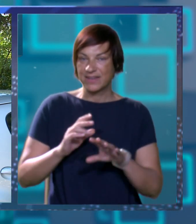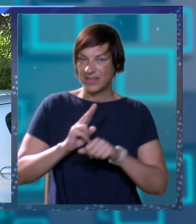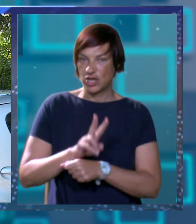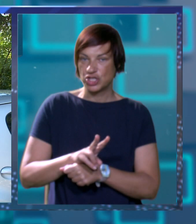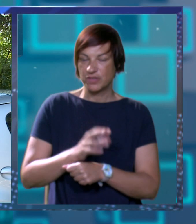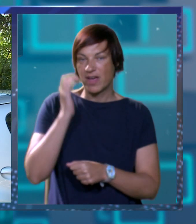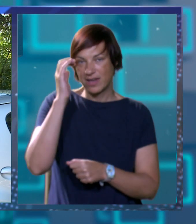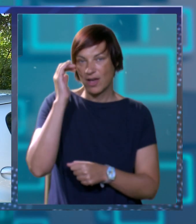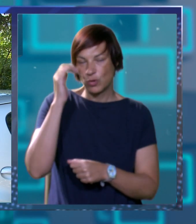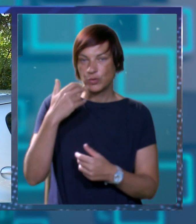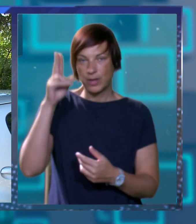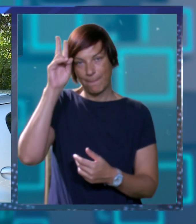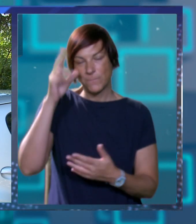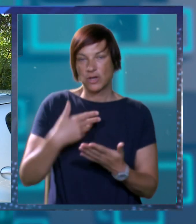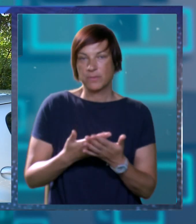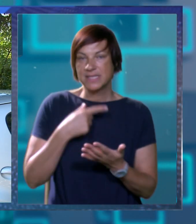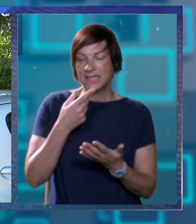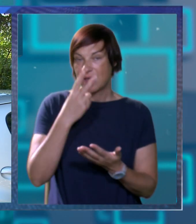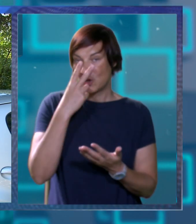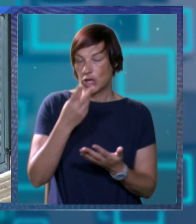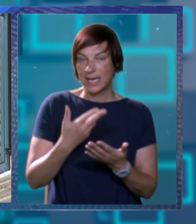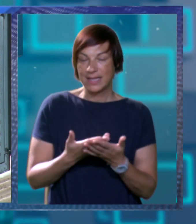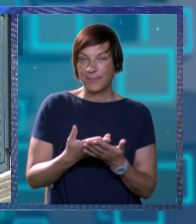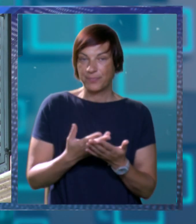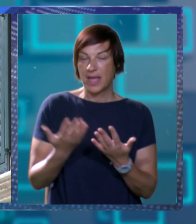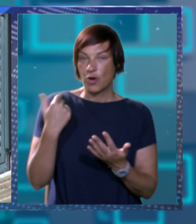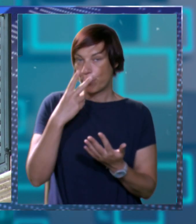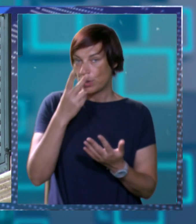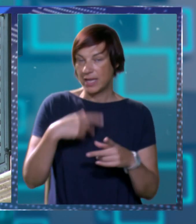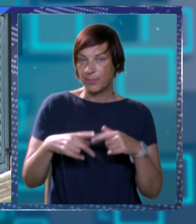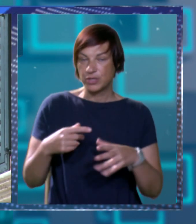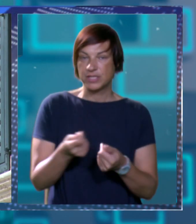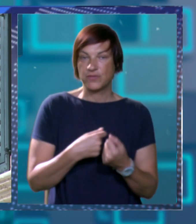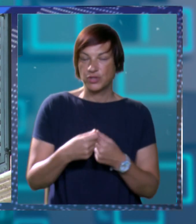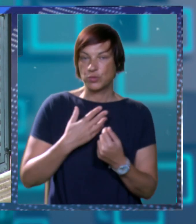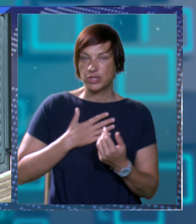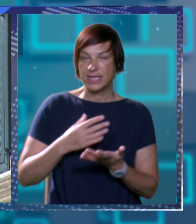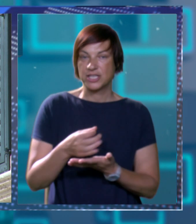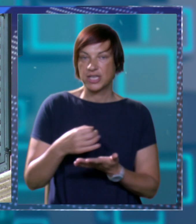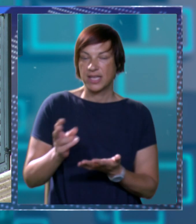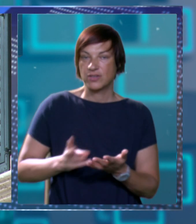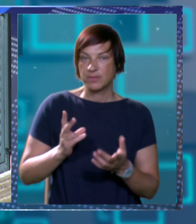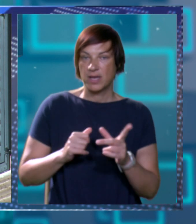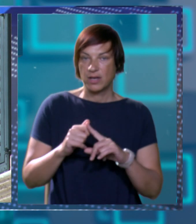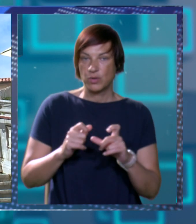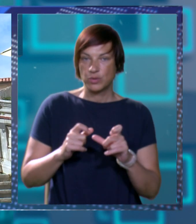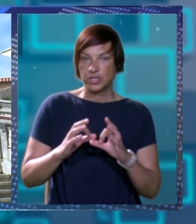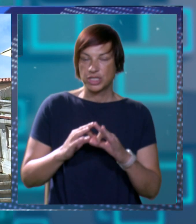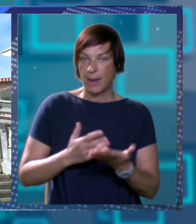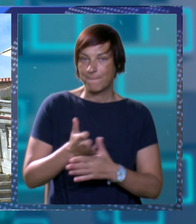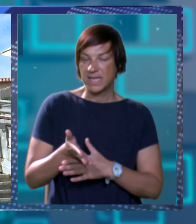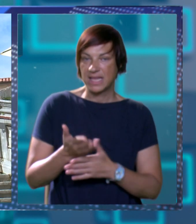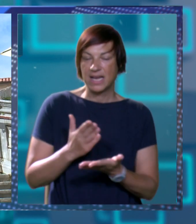očuvanja kulture Pa moglo bi se to i tako gledati s time ako pogledati prošlost društva od našeg utemeljitelja gospod Lukše pa dalje